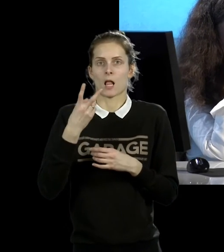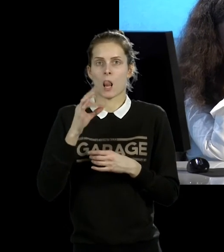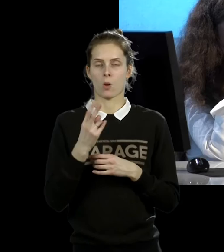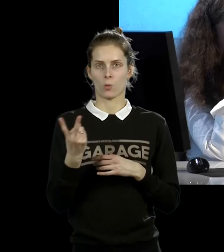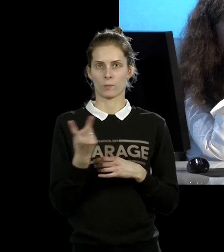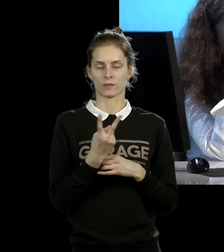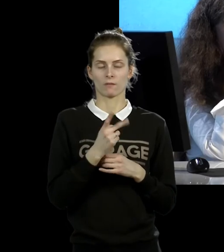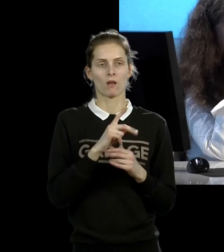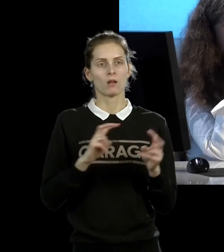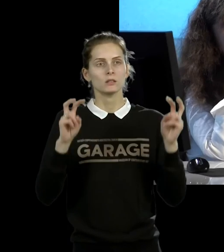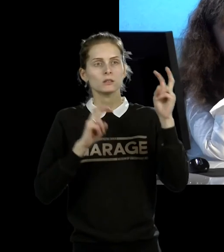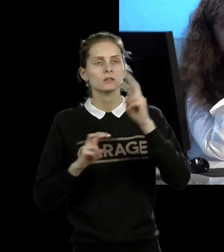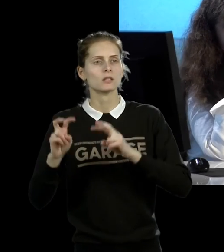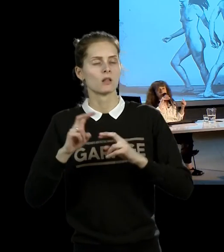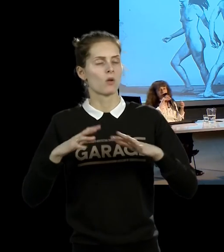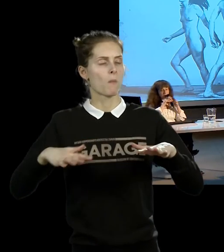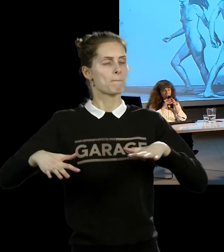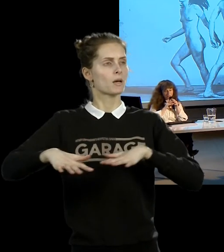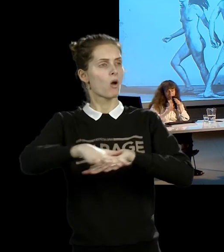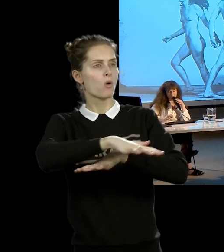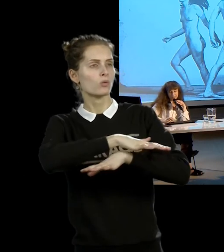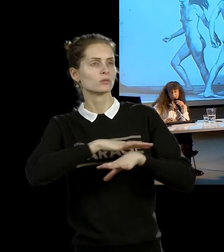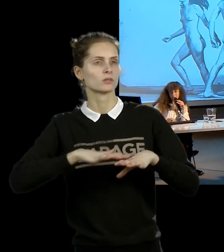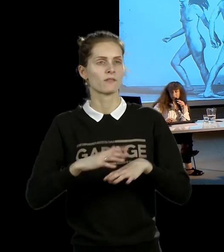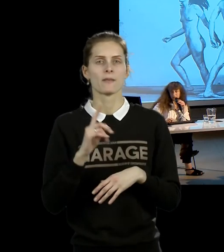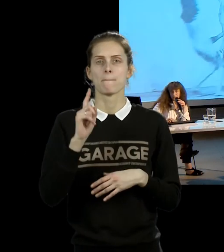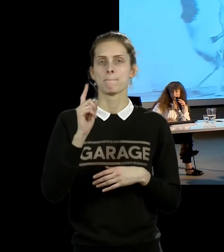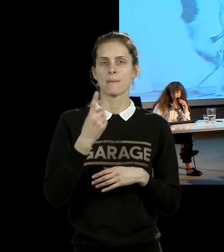исследуют пространство, в котором они оказались. Первая акция